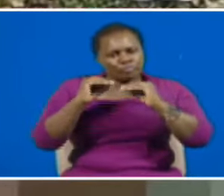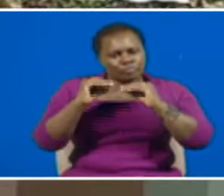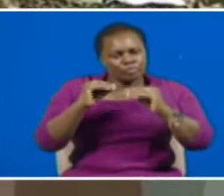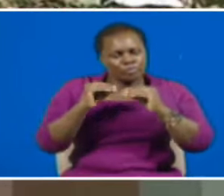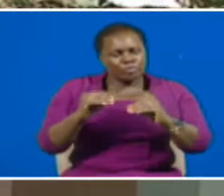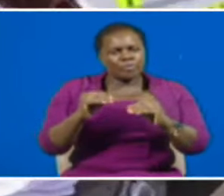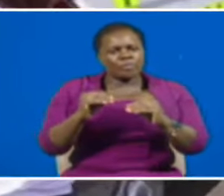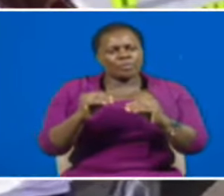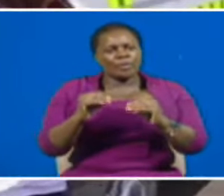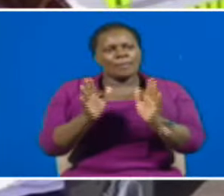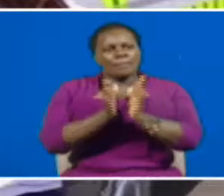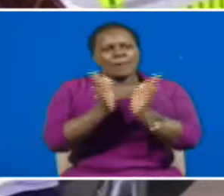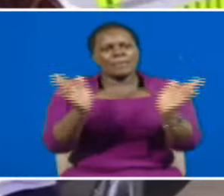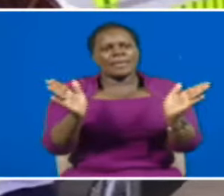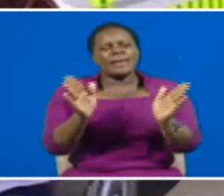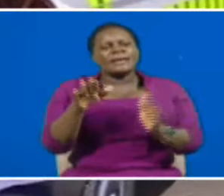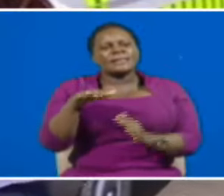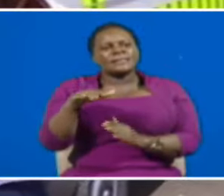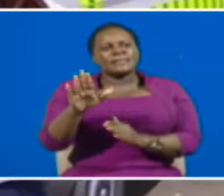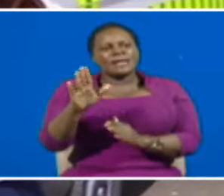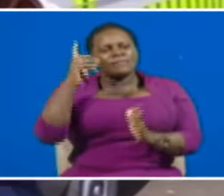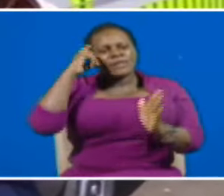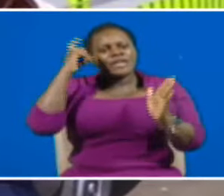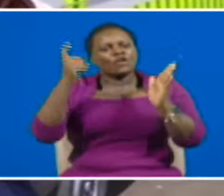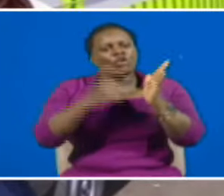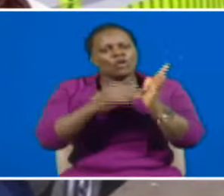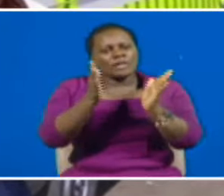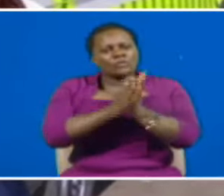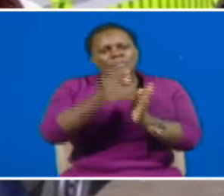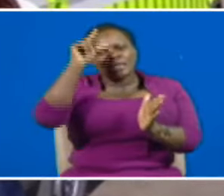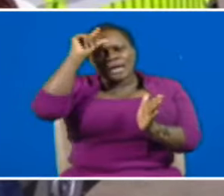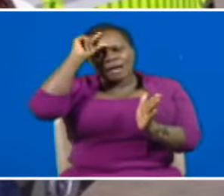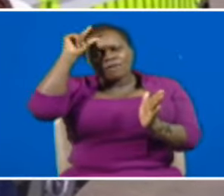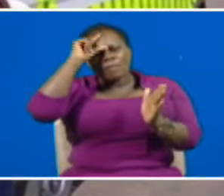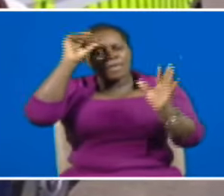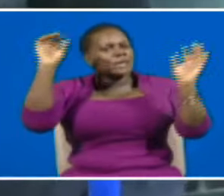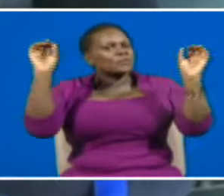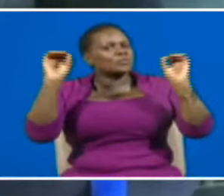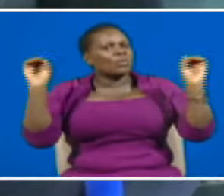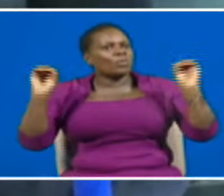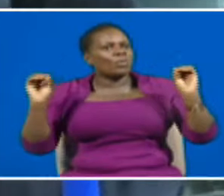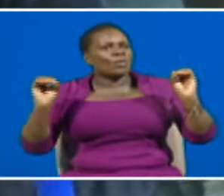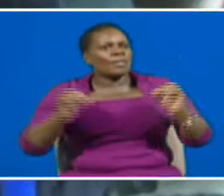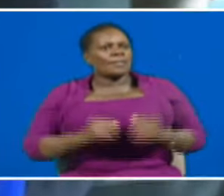muhimu kwa uma. Kome badu hajatambuliwa na sirikali wala shirika lolote.